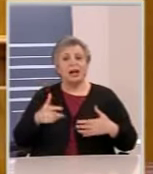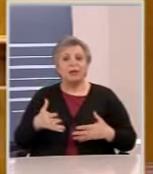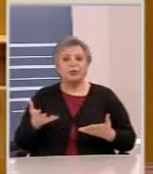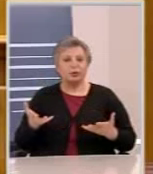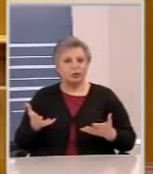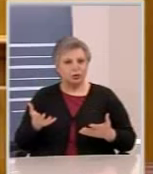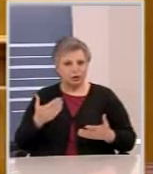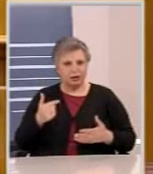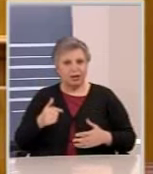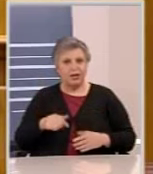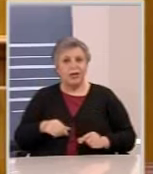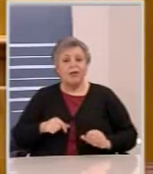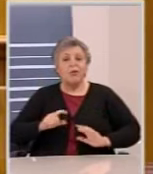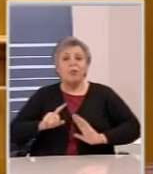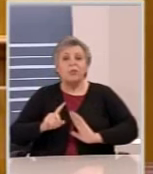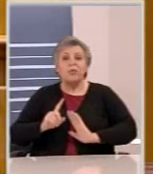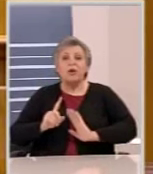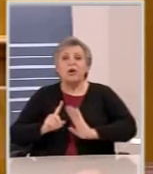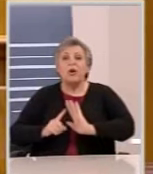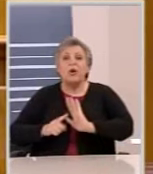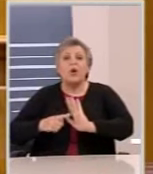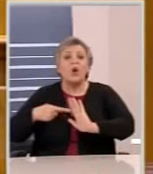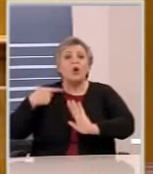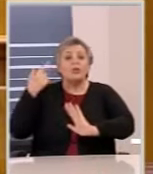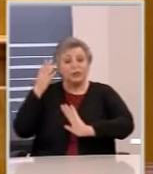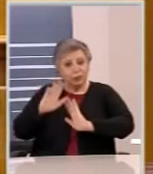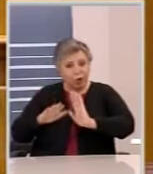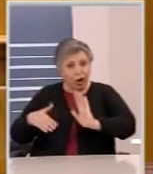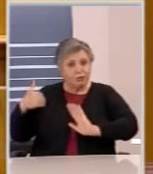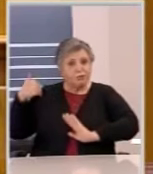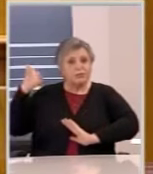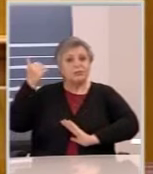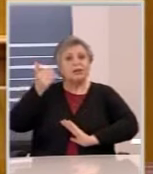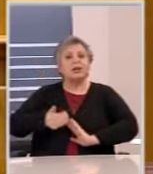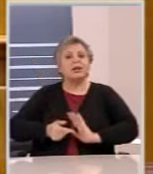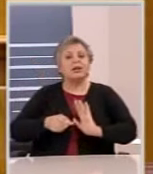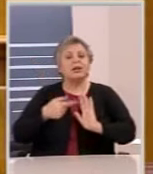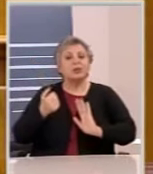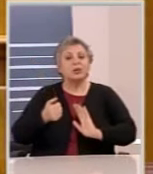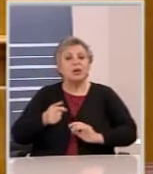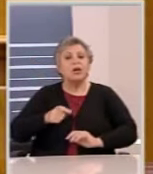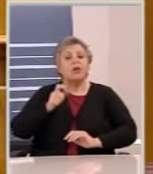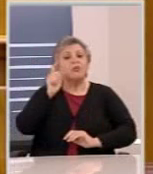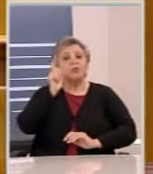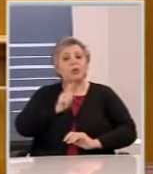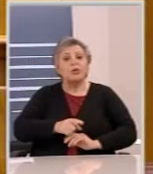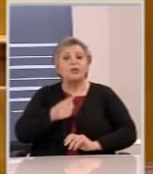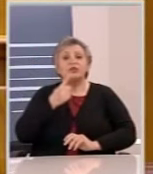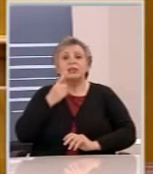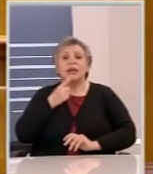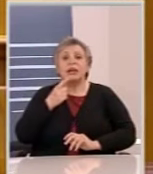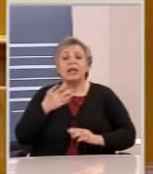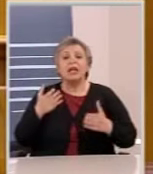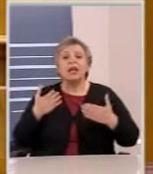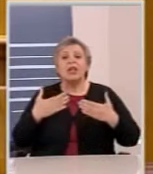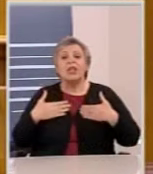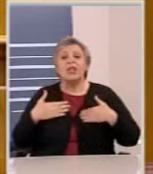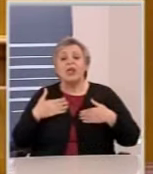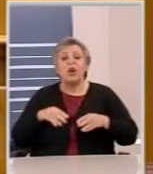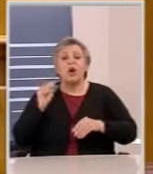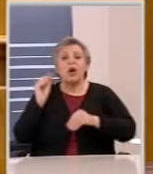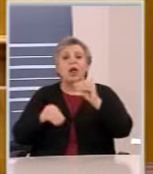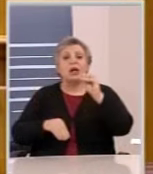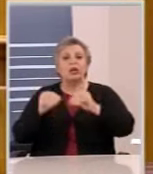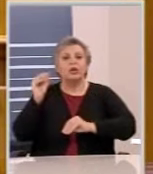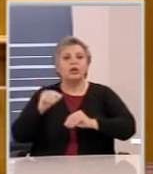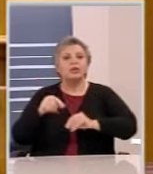αρχηγός αντιπολίτευσης στην κοινωνική ιστορία του τόπου, που θα ζητά εκλογές επί σχεδόν τέσσερα συναπτά